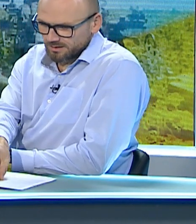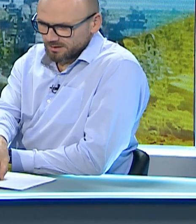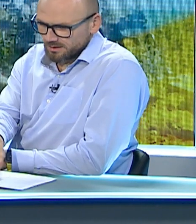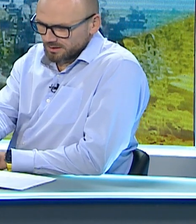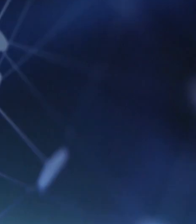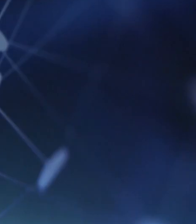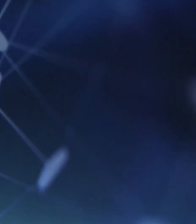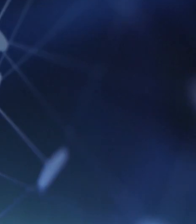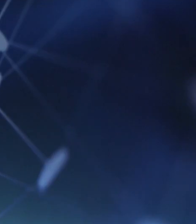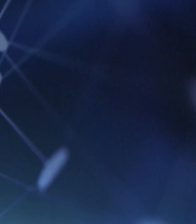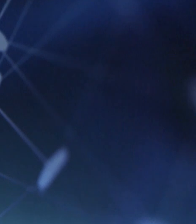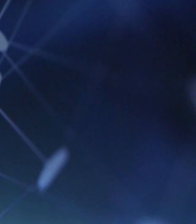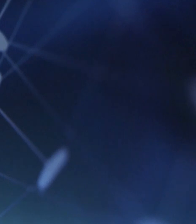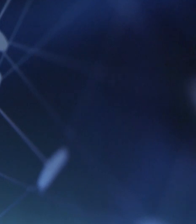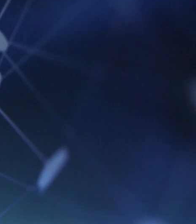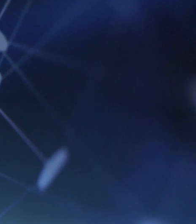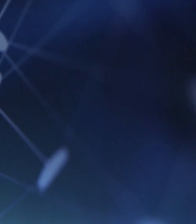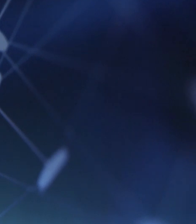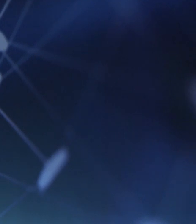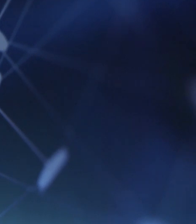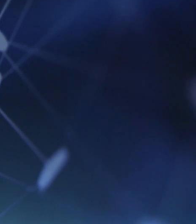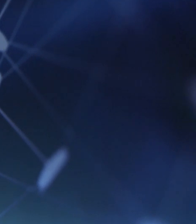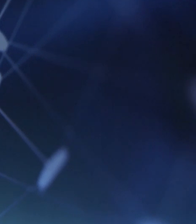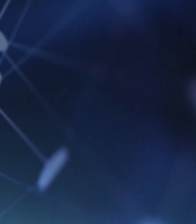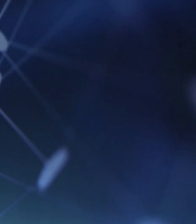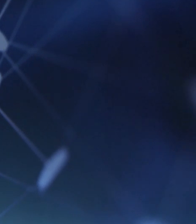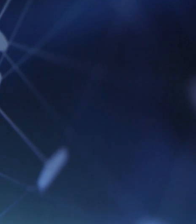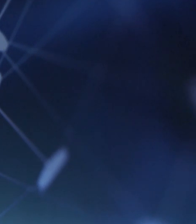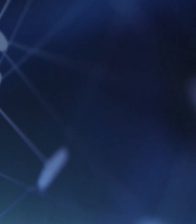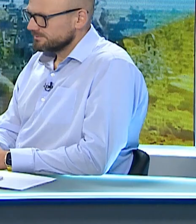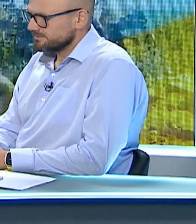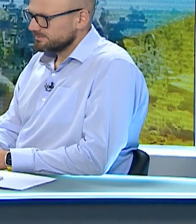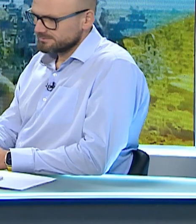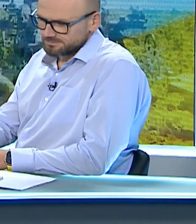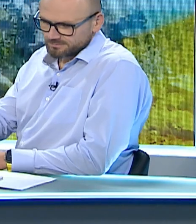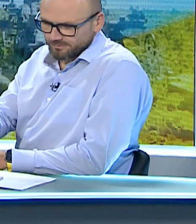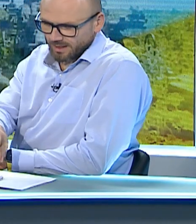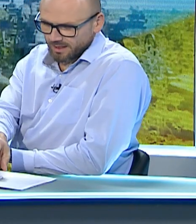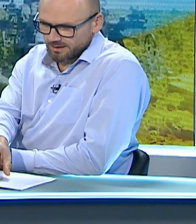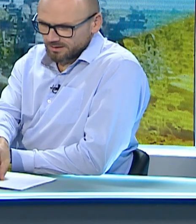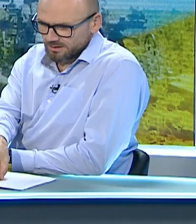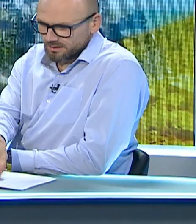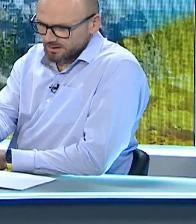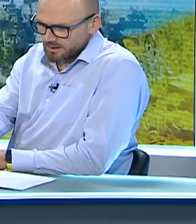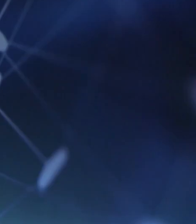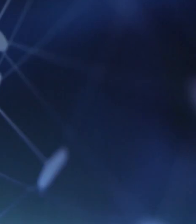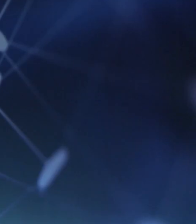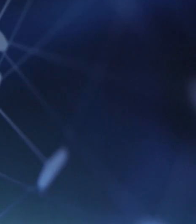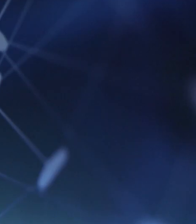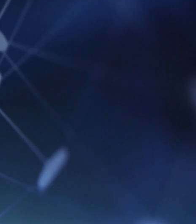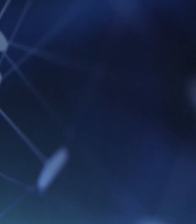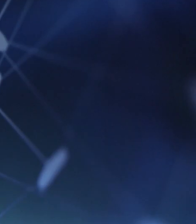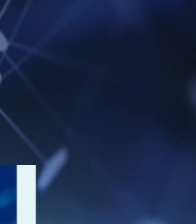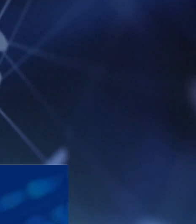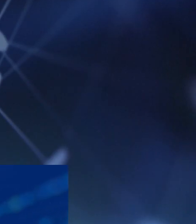обстрілюється. Ця ніч не стала винятком. Яка ситуація? Чи вже тривають роботи по відновленню? На